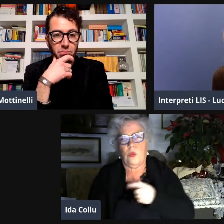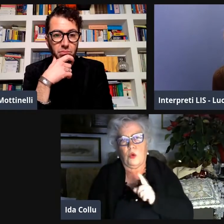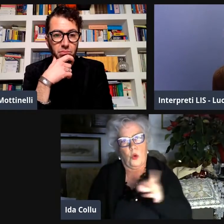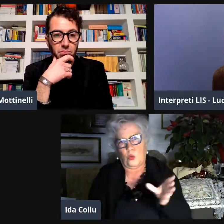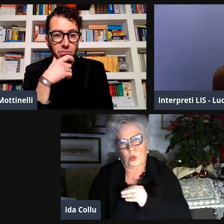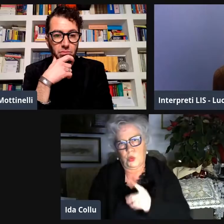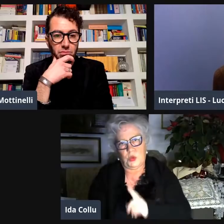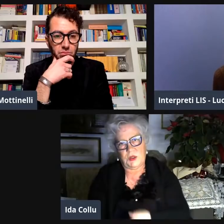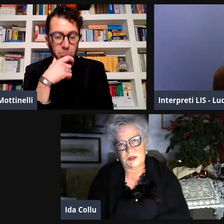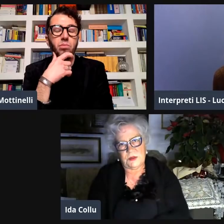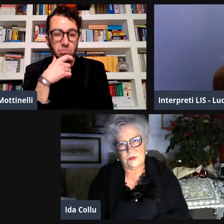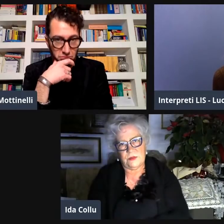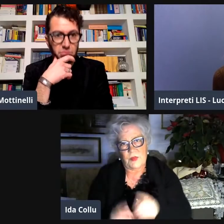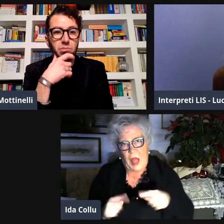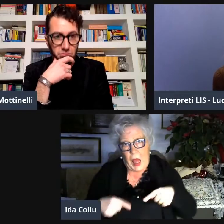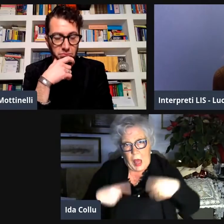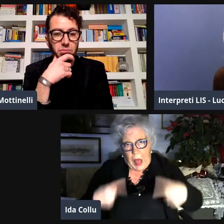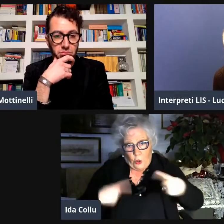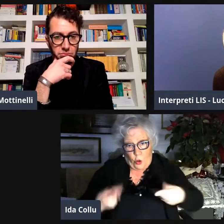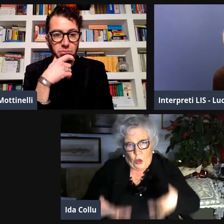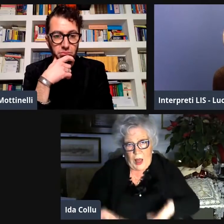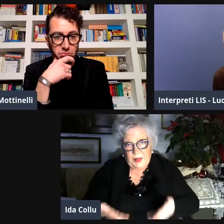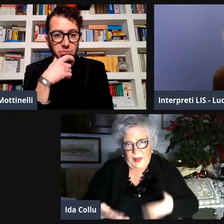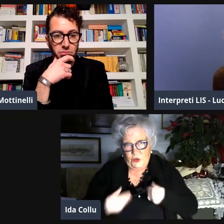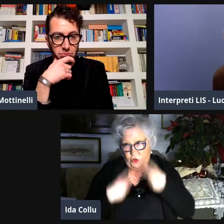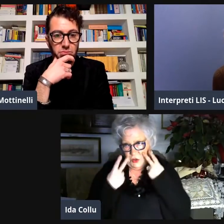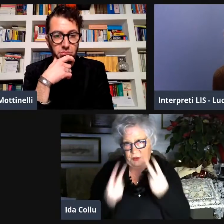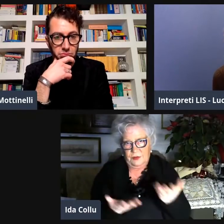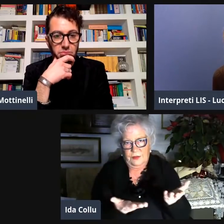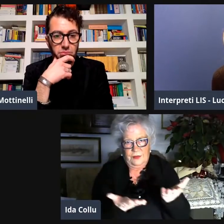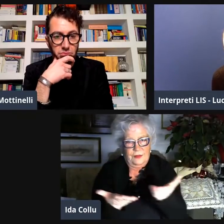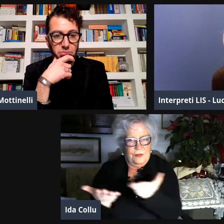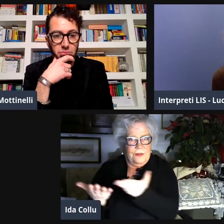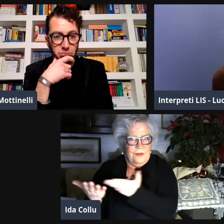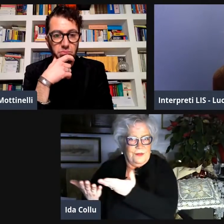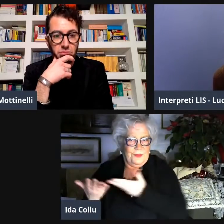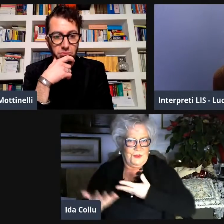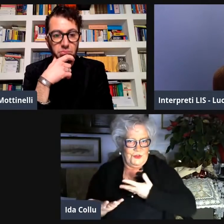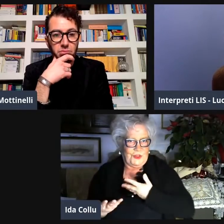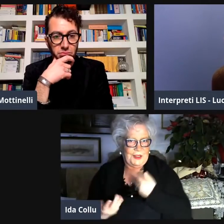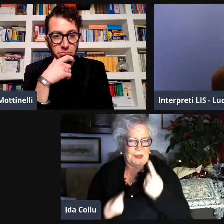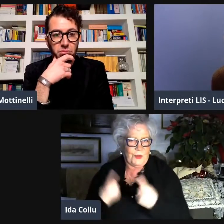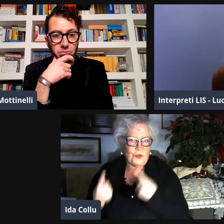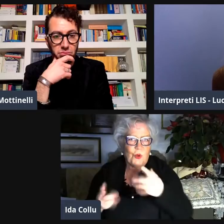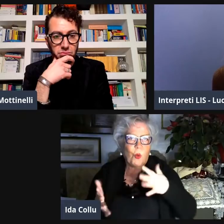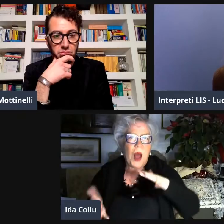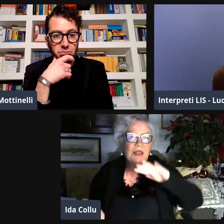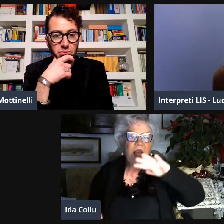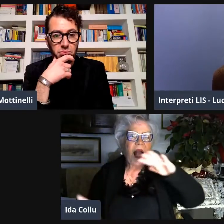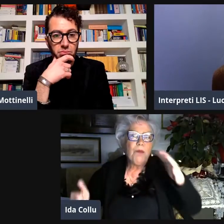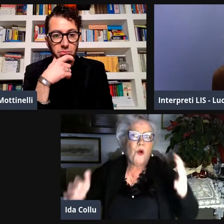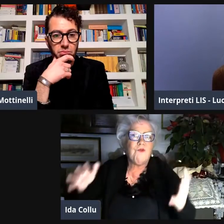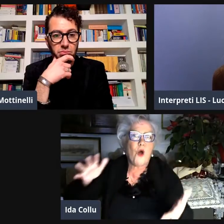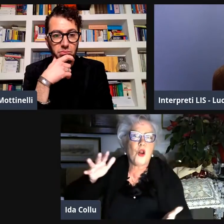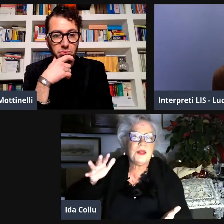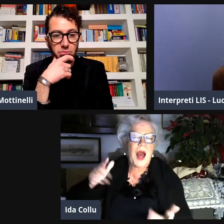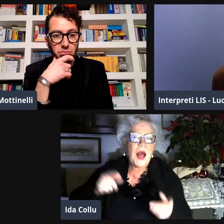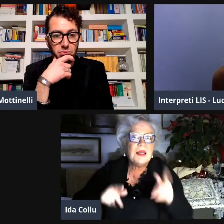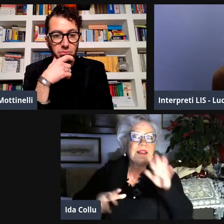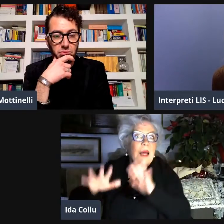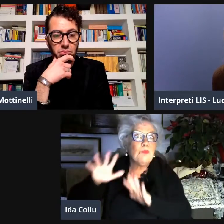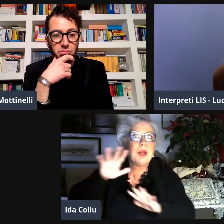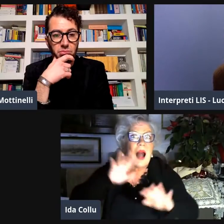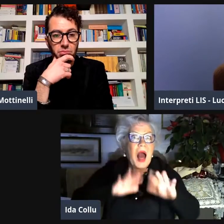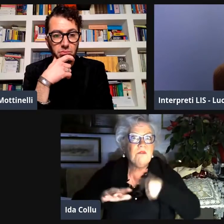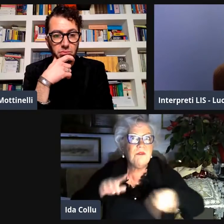da soli. non tutti riescono ad essere completamente autonomi. E ancora adesso è così. Lo si vede chiaramente. Ci sono delle